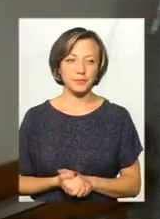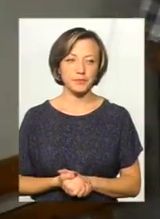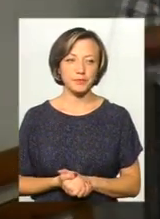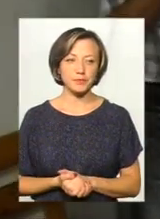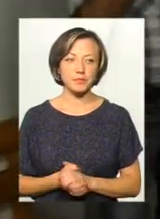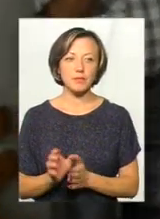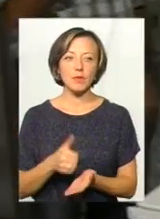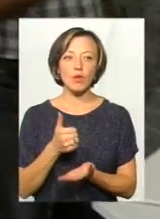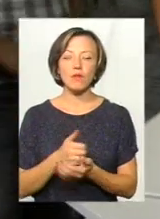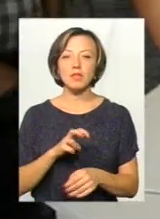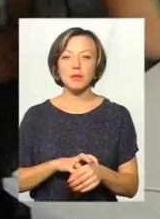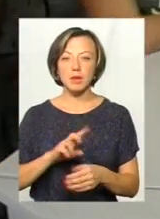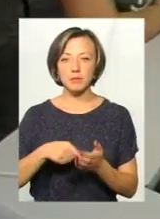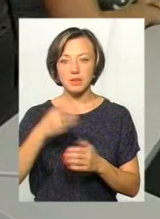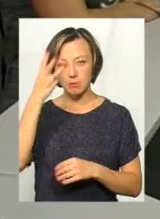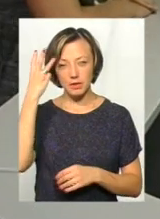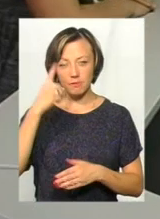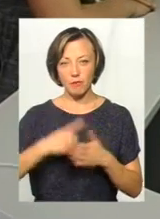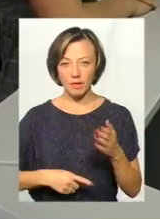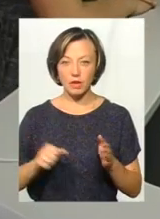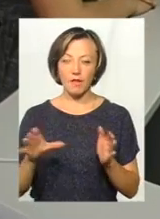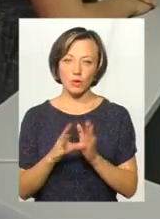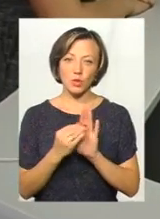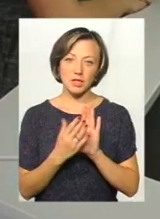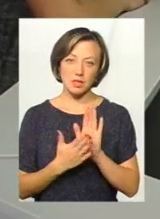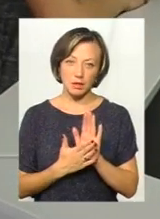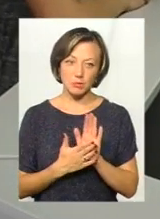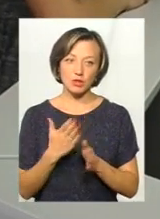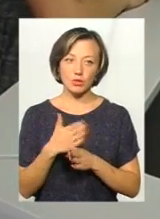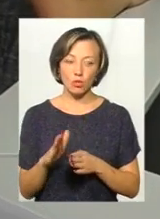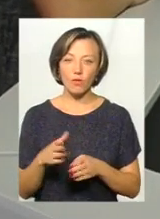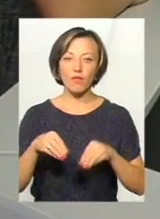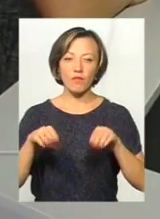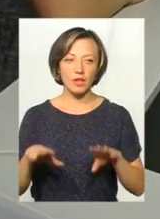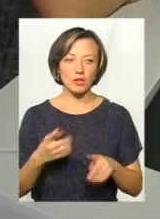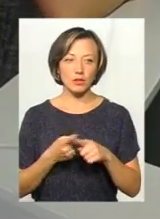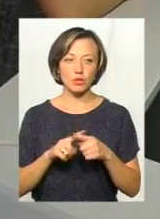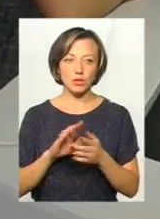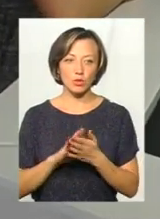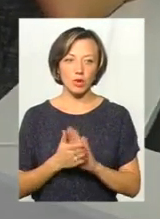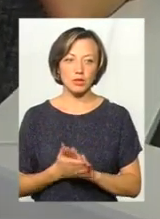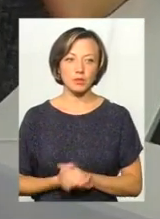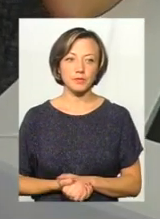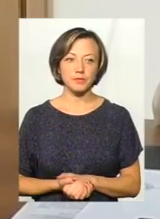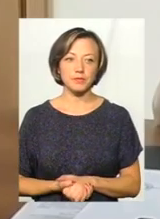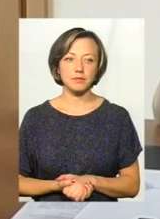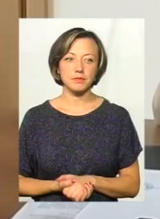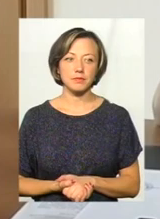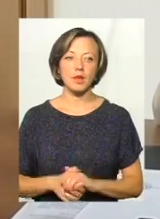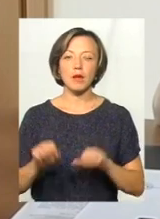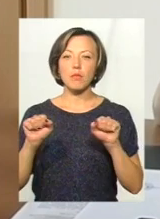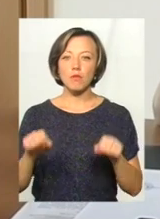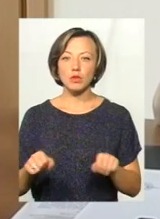Головний медик міста Хмельницького впевнений, що електронний запис частково таки вирішить ситуацію із чергою. Можна буде